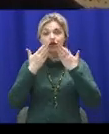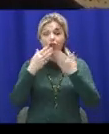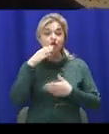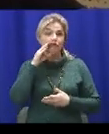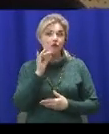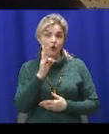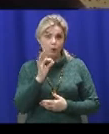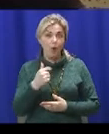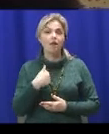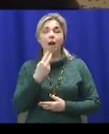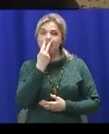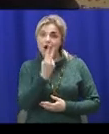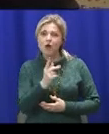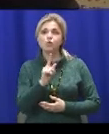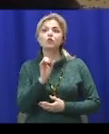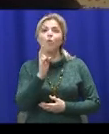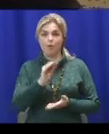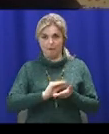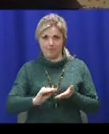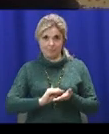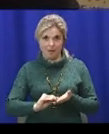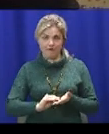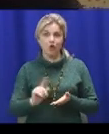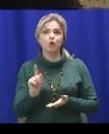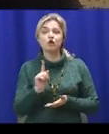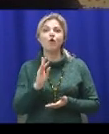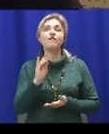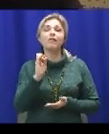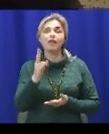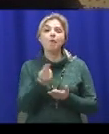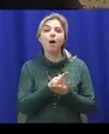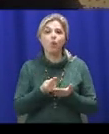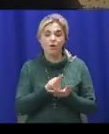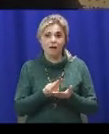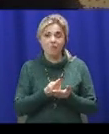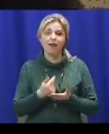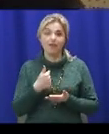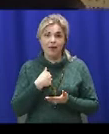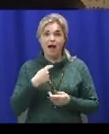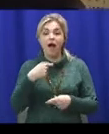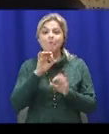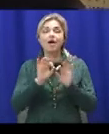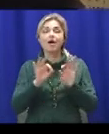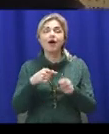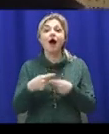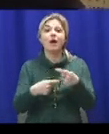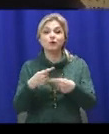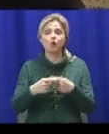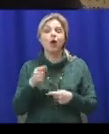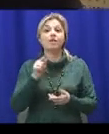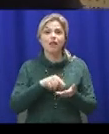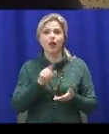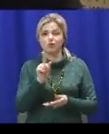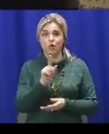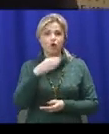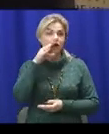бачу те, що він писав, що він малював, і я переказую те, що Шевченко